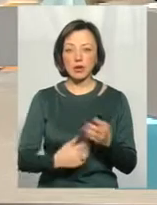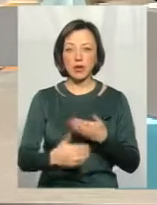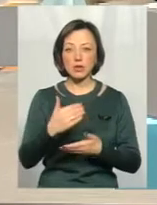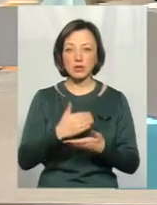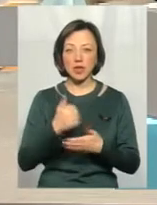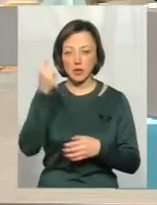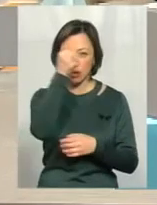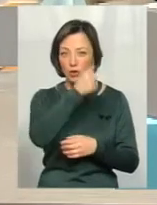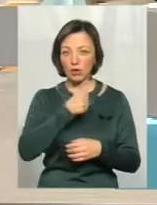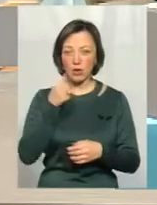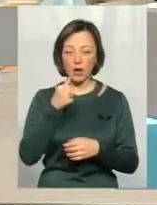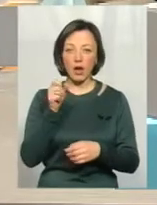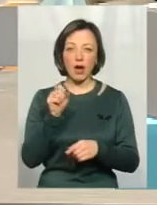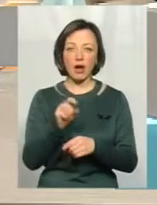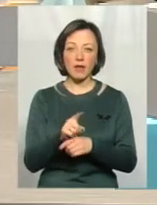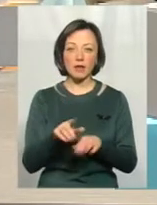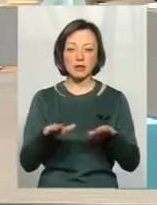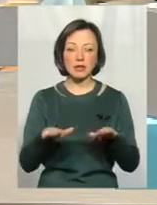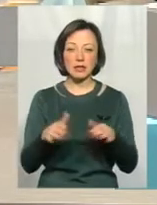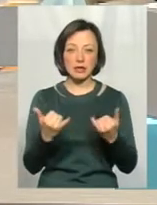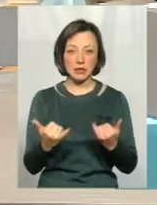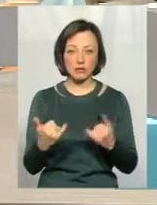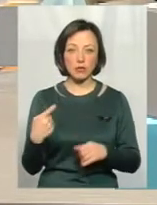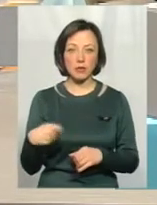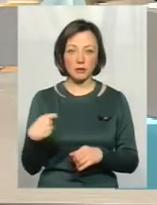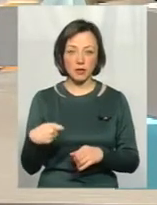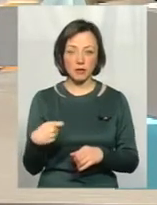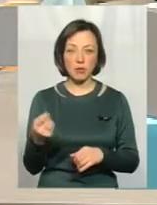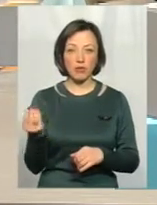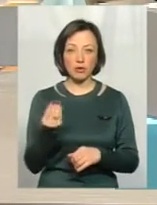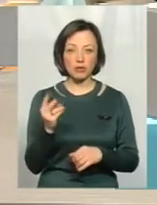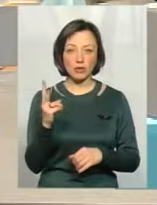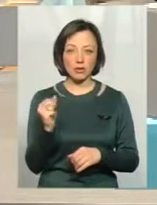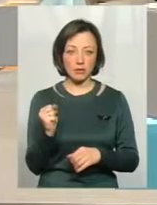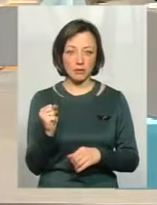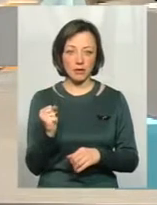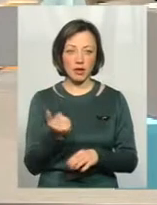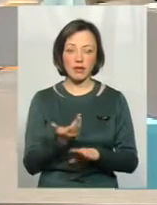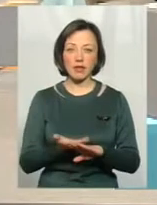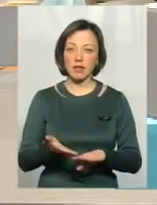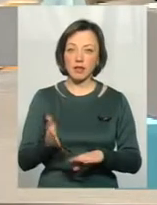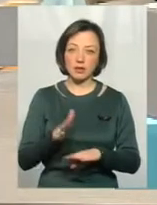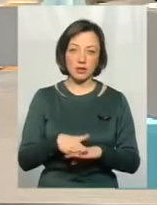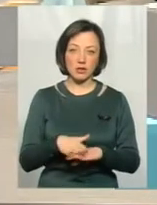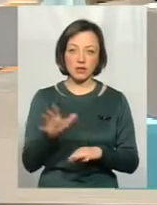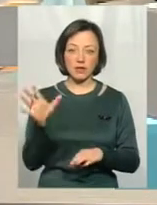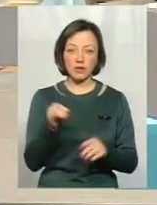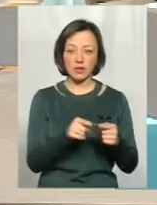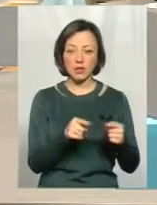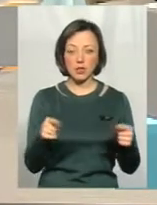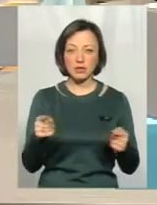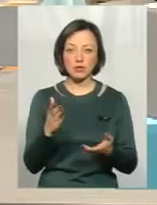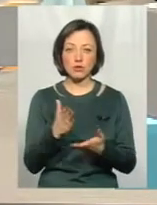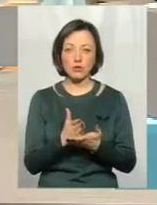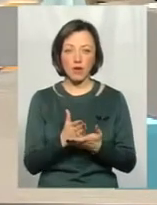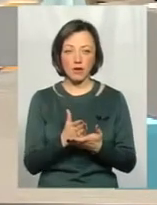каденція динішнього президента Петра Порошенка найскладніша за весь час існування, чи одна з